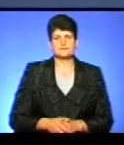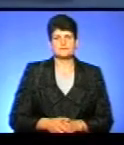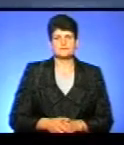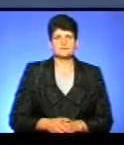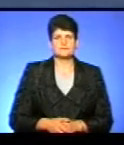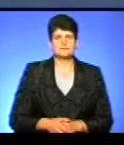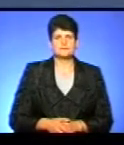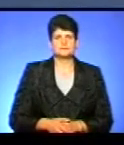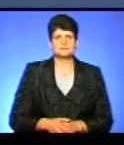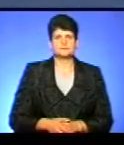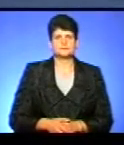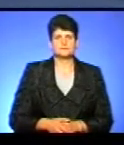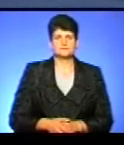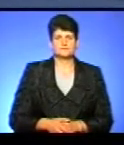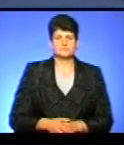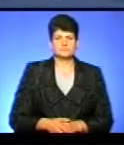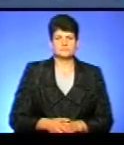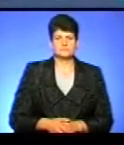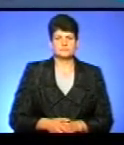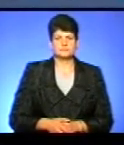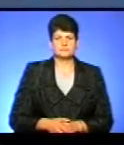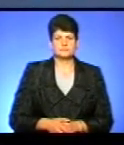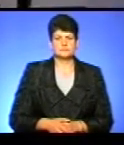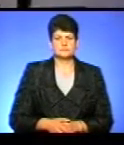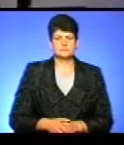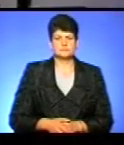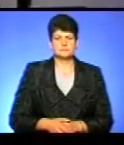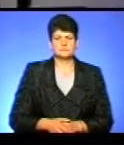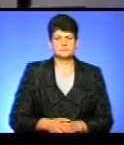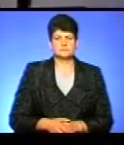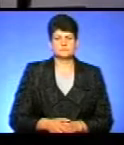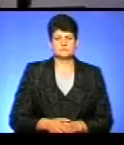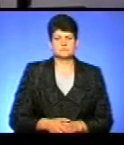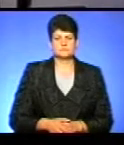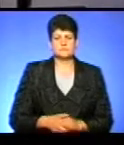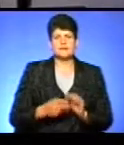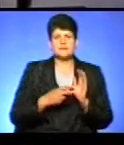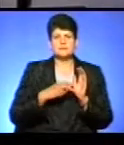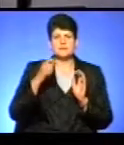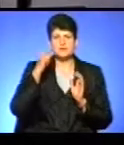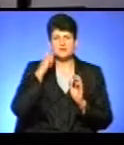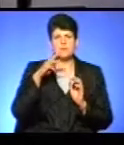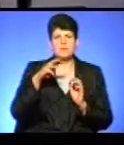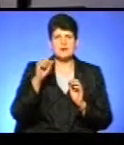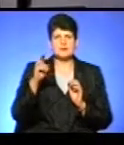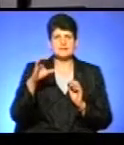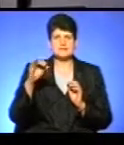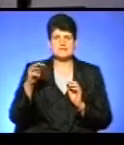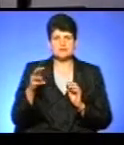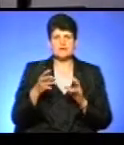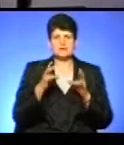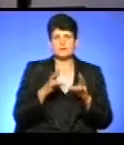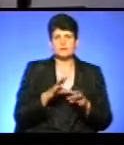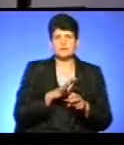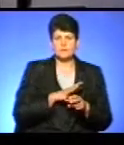-річному Максиму Лихолату, який травмувався